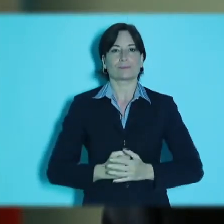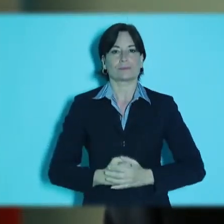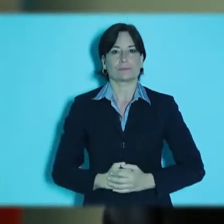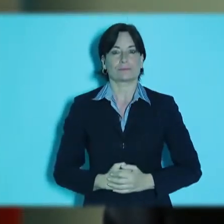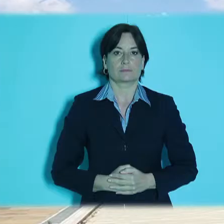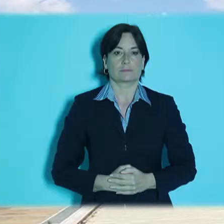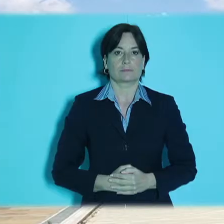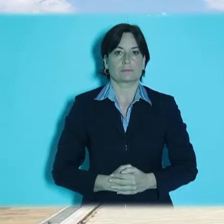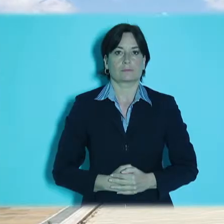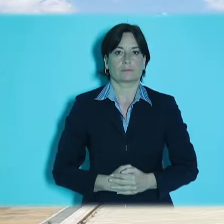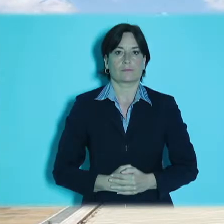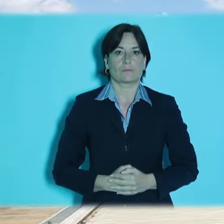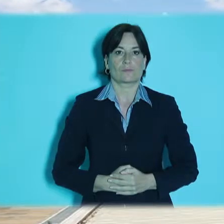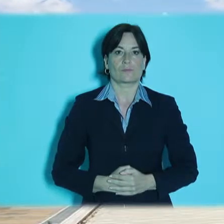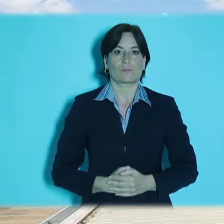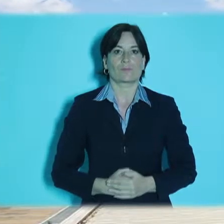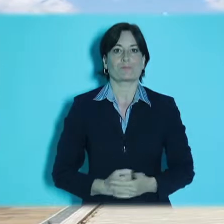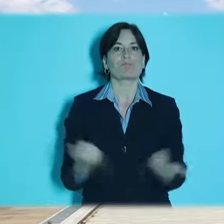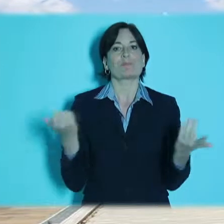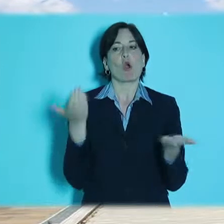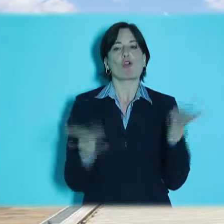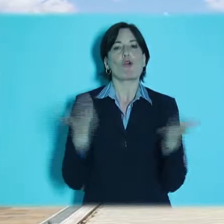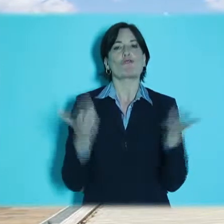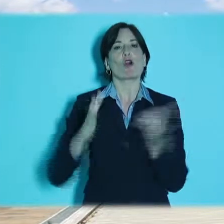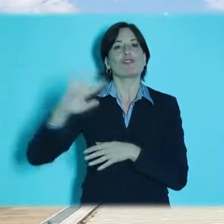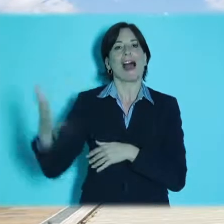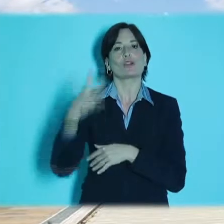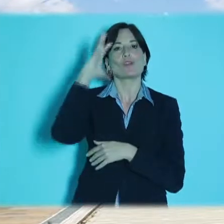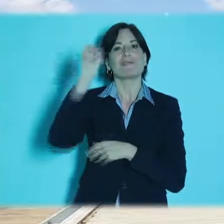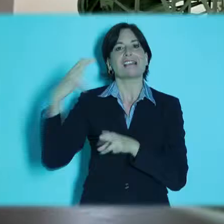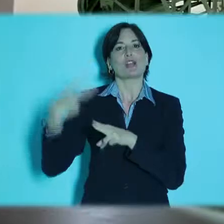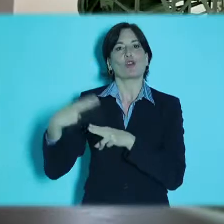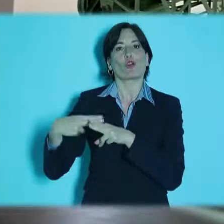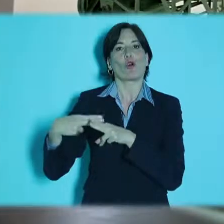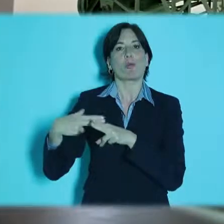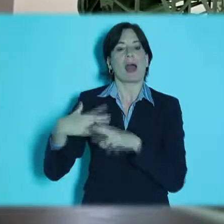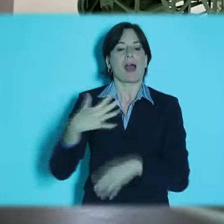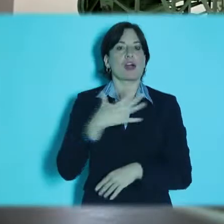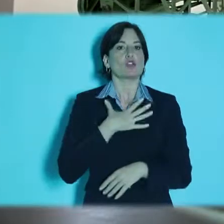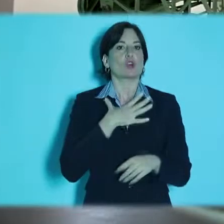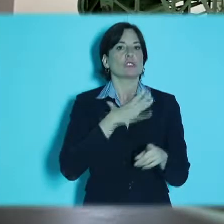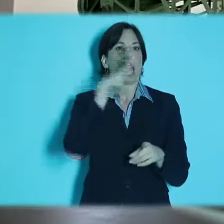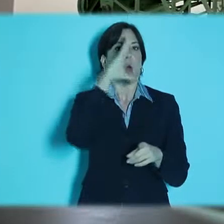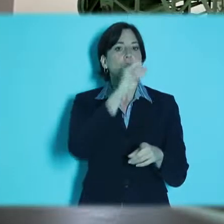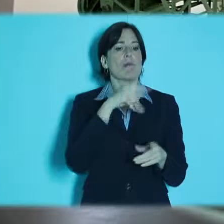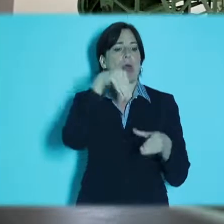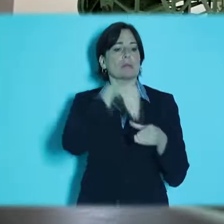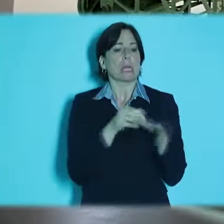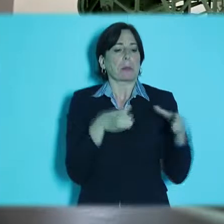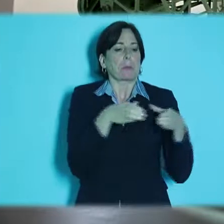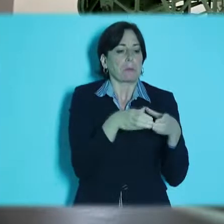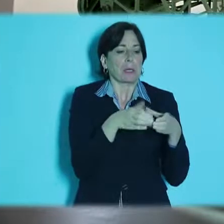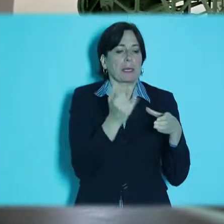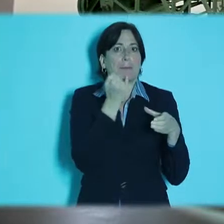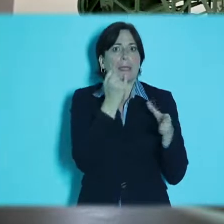quanto in uscita. A differenza degli altri Atenei romani, noi non siamo all'interno di un recinto o un campus, ma